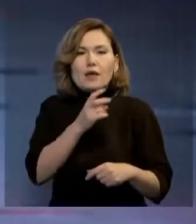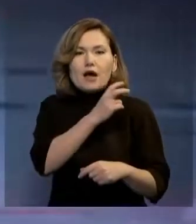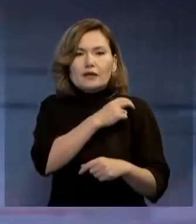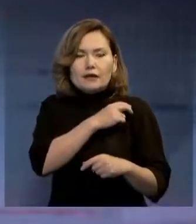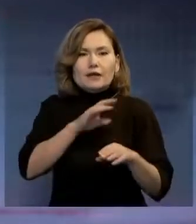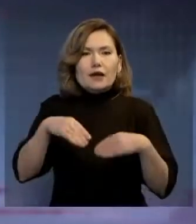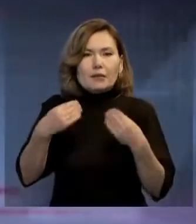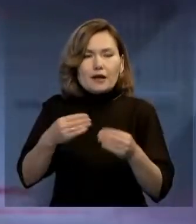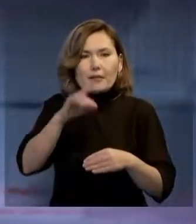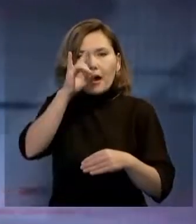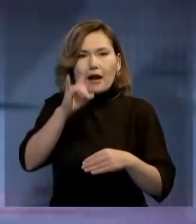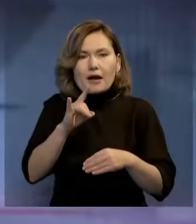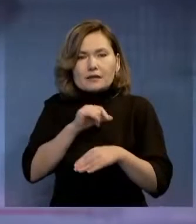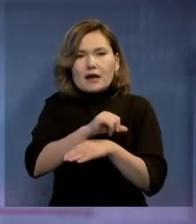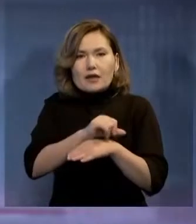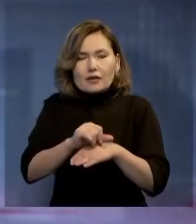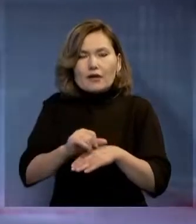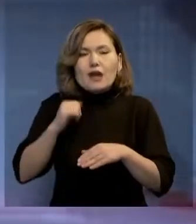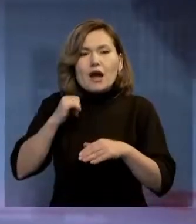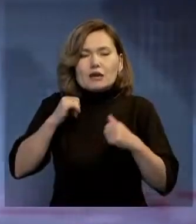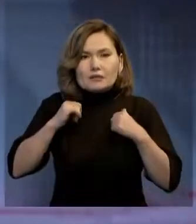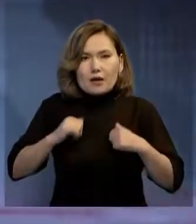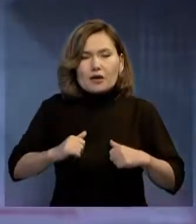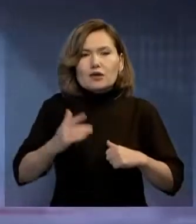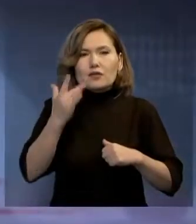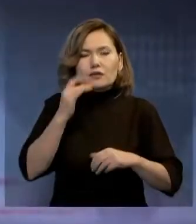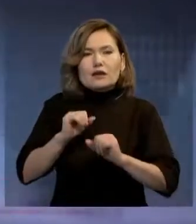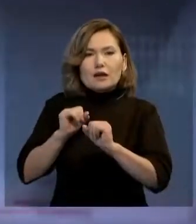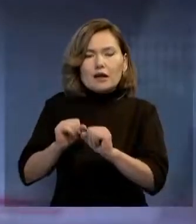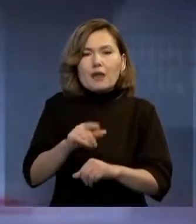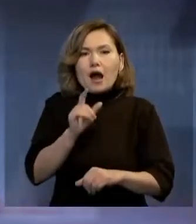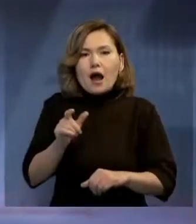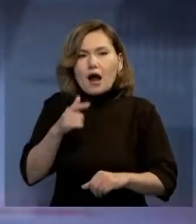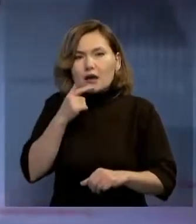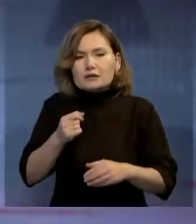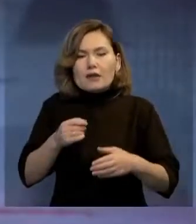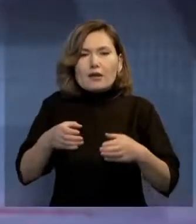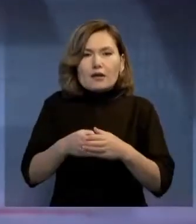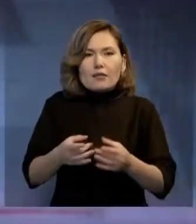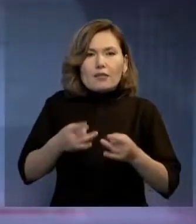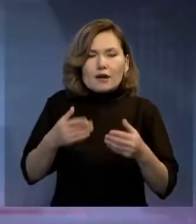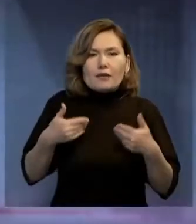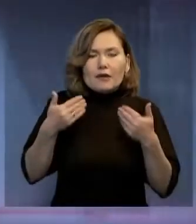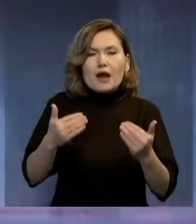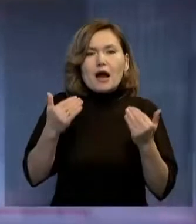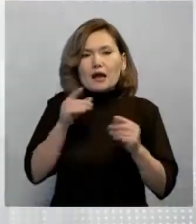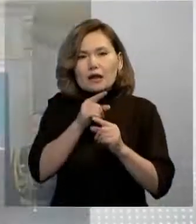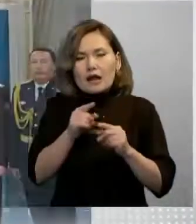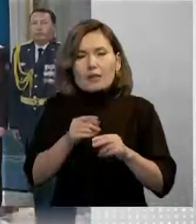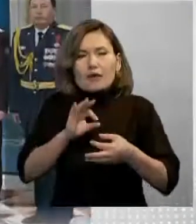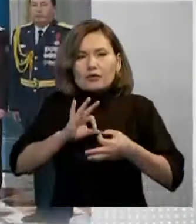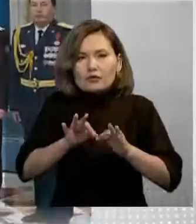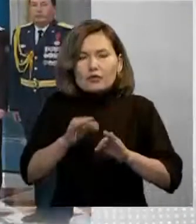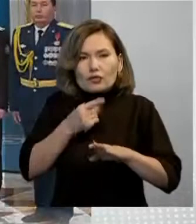тұныштығын, жердің тұтастығын кірпік қақпай үзетіп, мемлекеттің қалқаны болған азаматтардың мерейін үстеметті. Қазіргі заманда ақуалдың